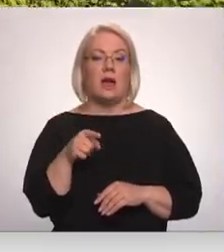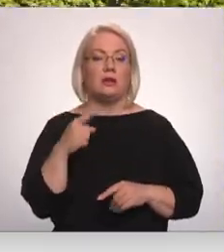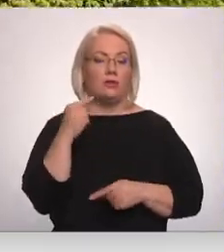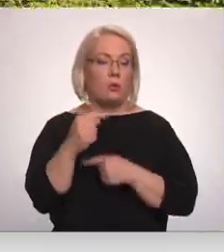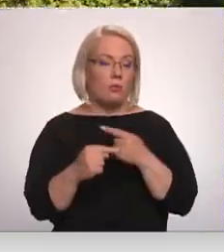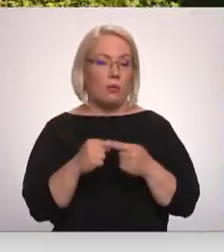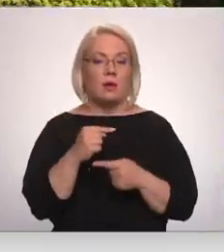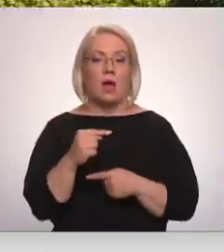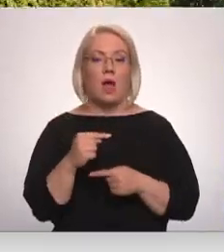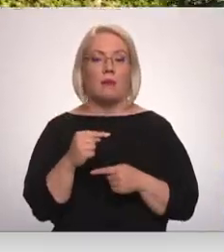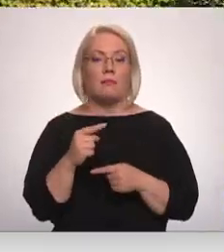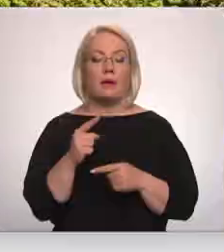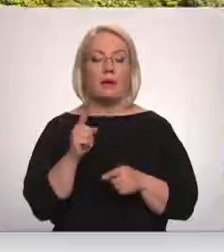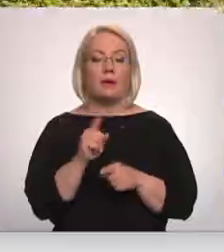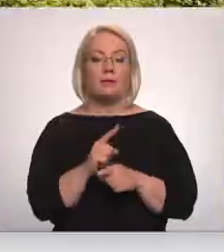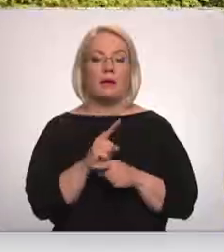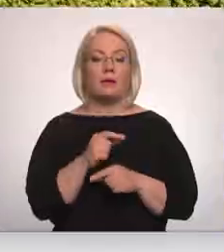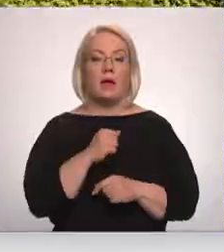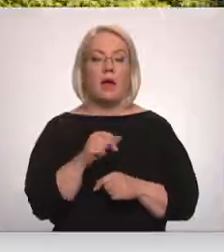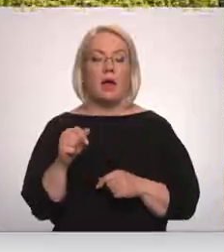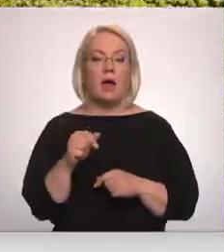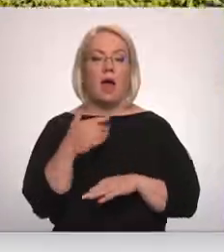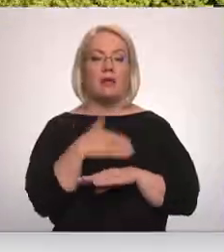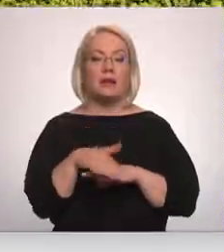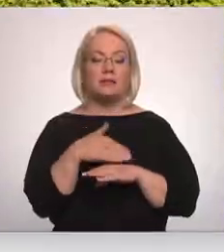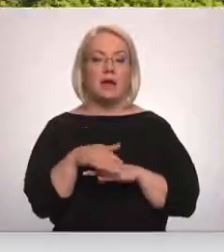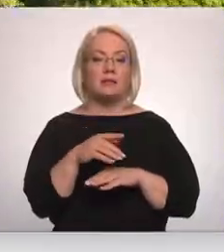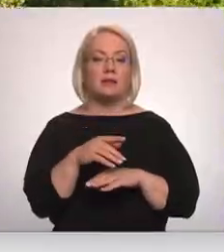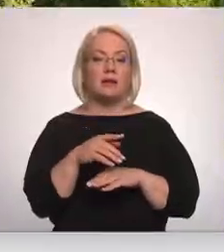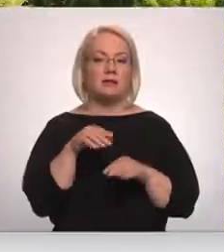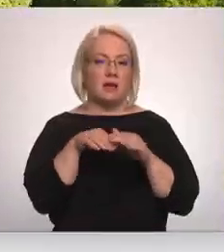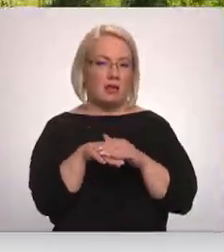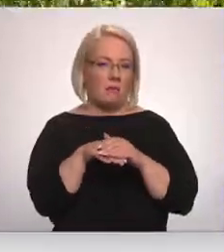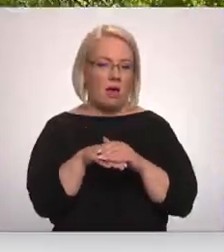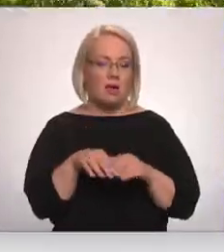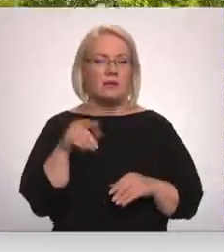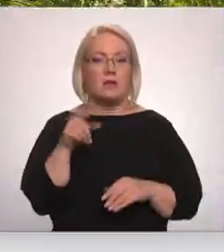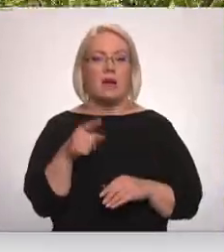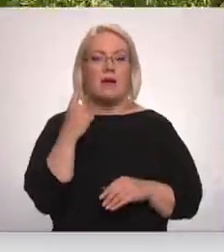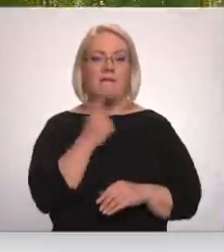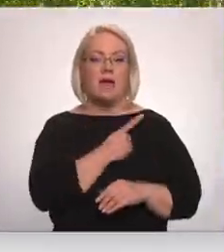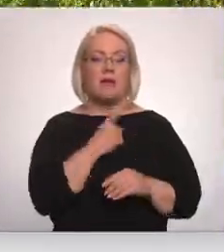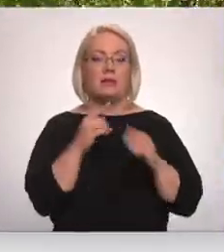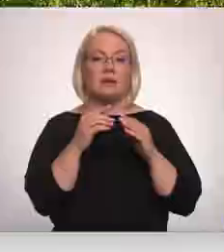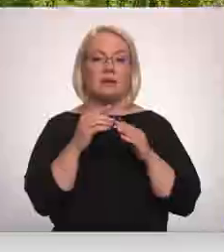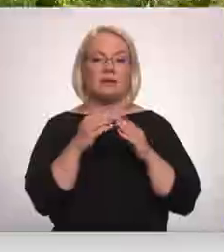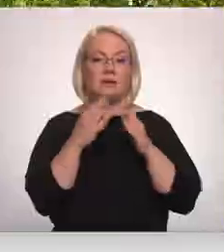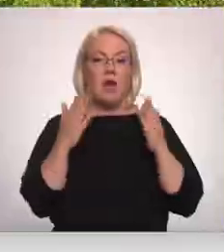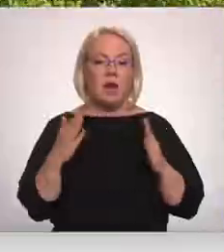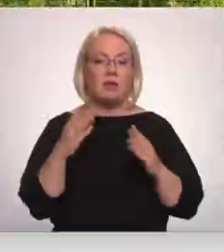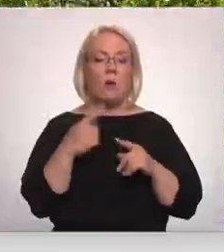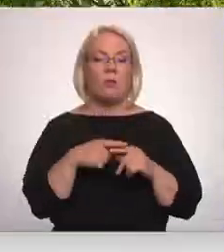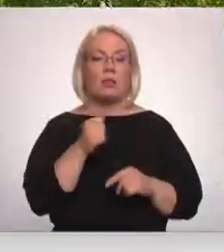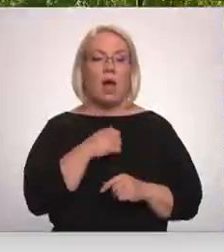joprojām tā kā skraiciem tā adresācija saglabājās. Bet būtībā tās ir viensētas un Latgalē ir simtiem